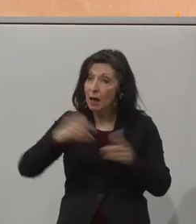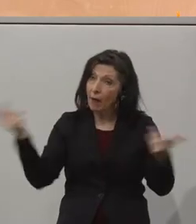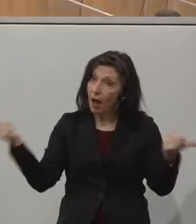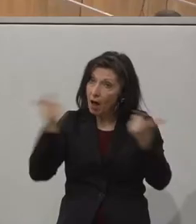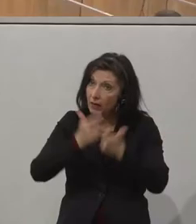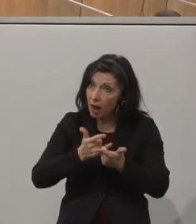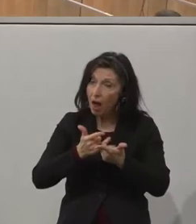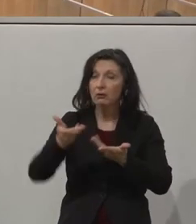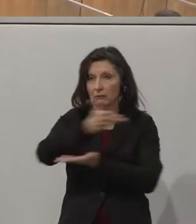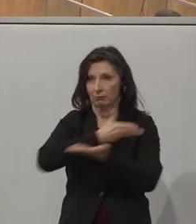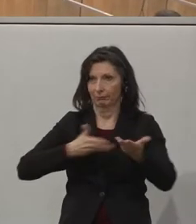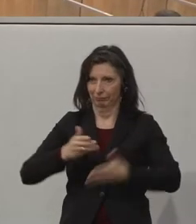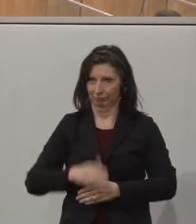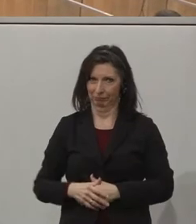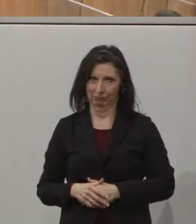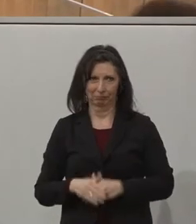Herzlichen Dank.